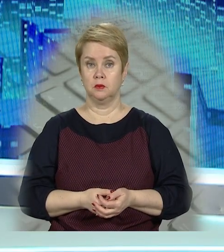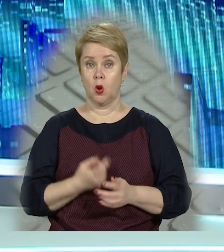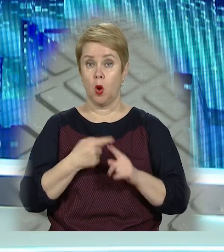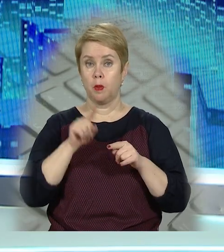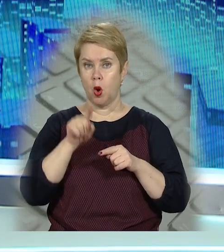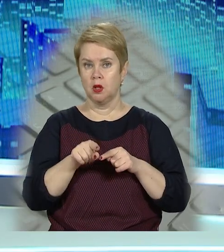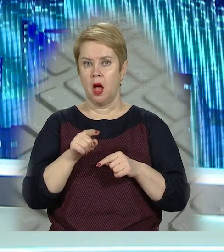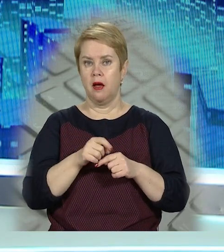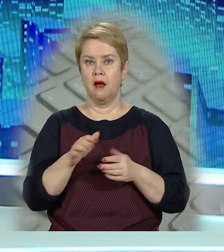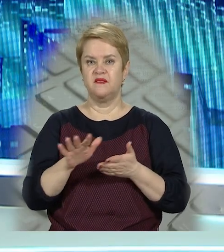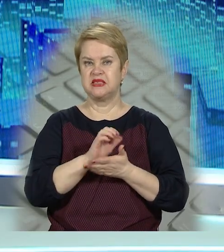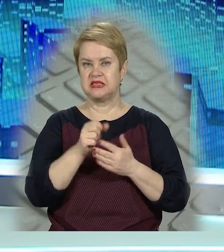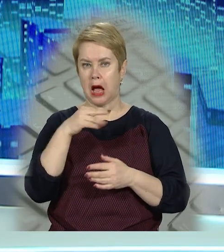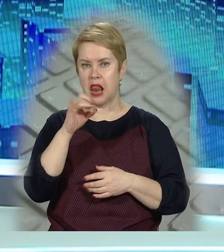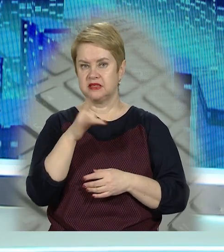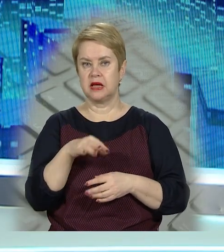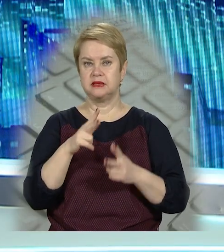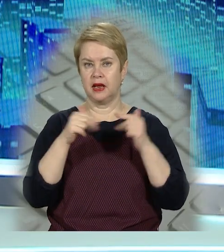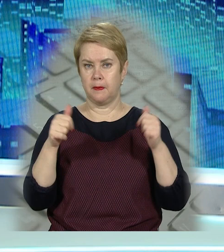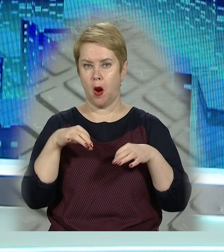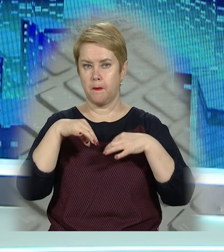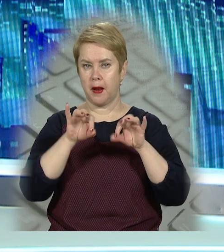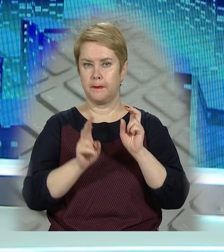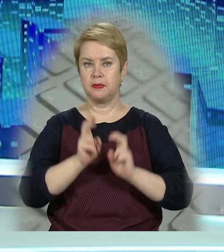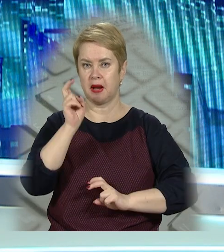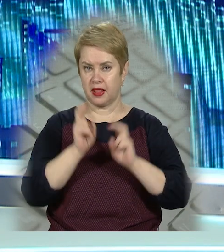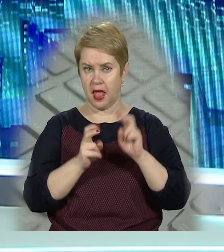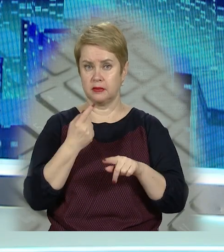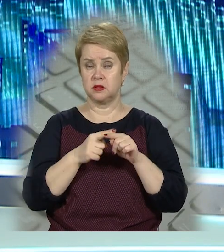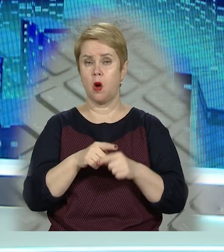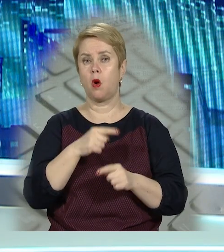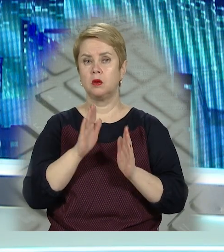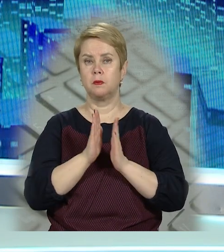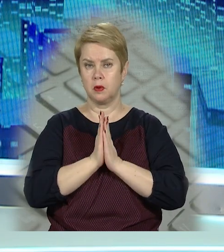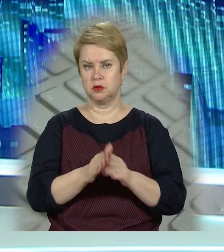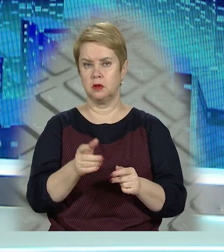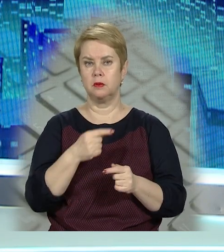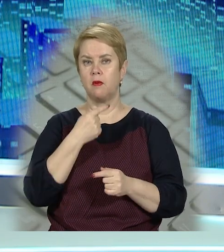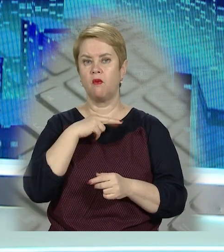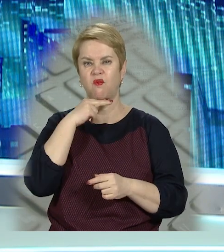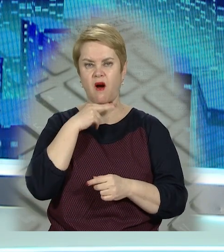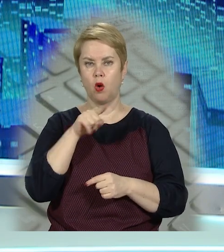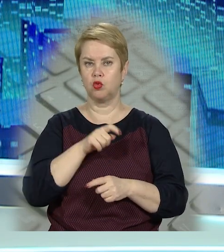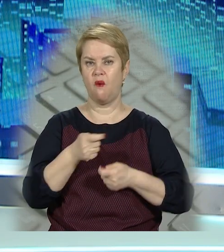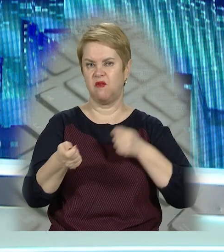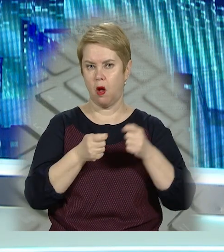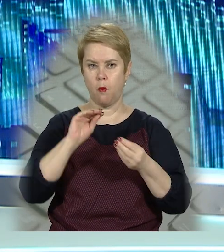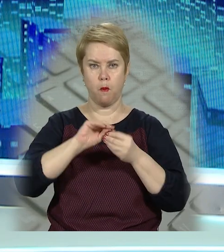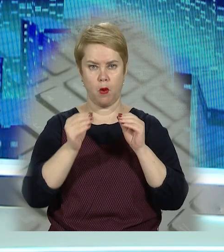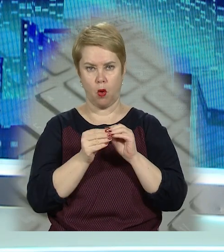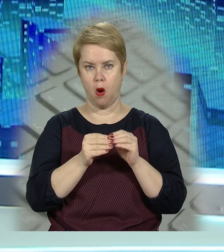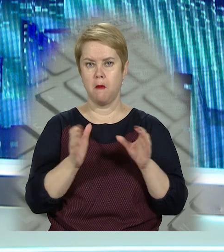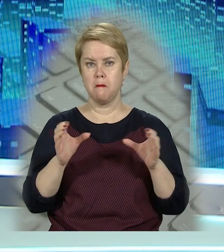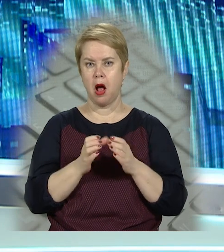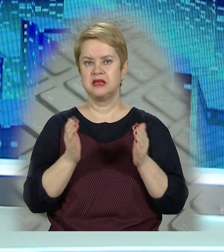Проти тотальної фіскалізації у Дніпрі відбувся автопробіг відприємців. Вони вкотре спробували привернути увагу до влади, до проблем